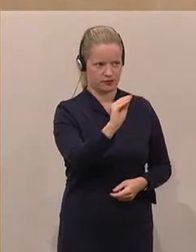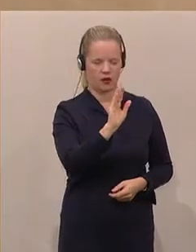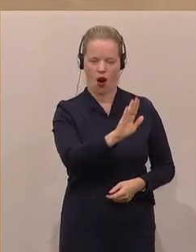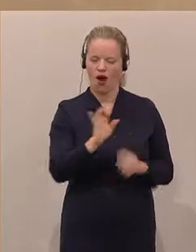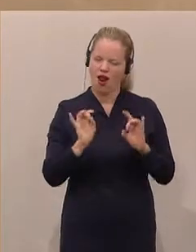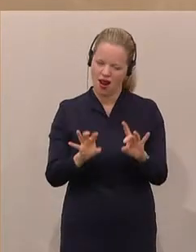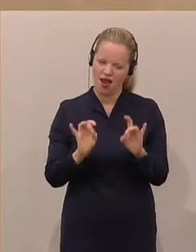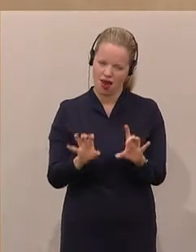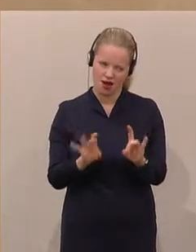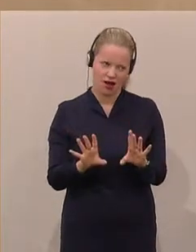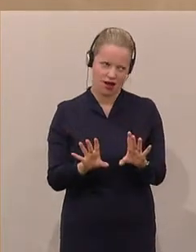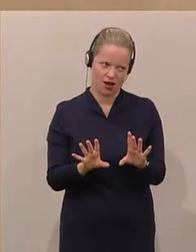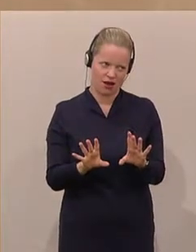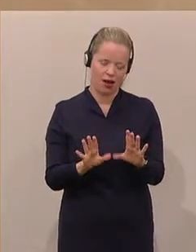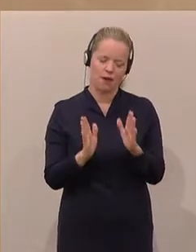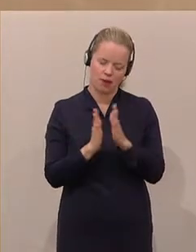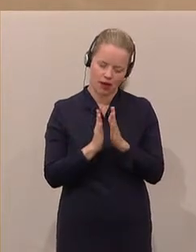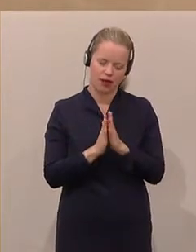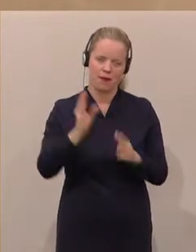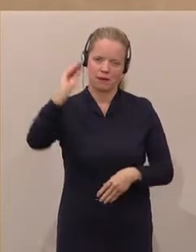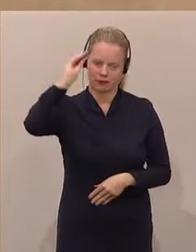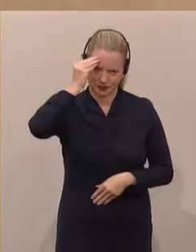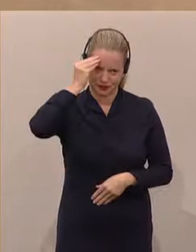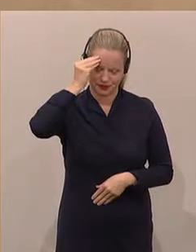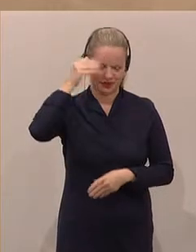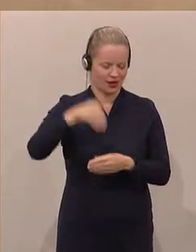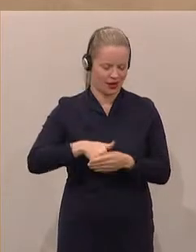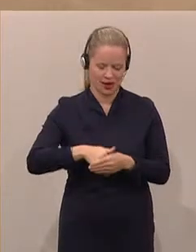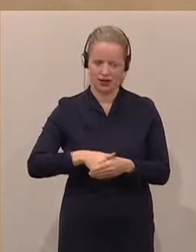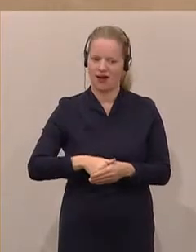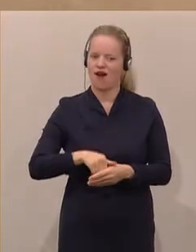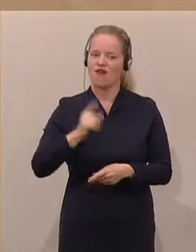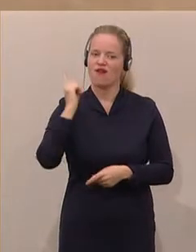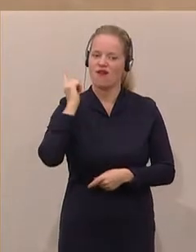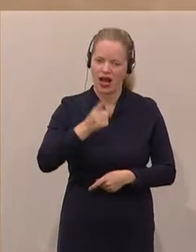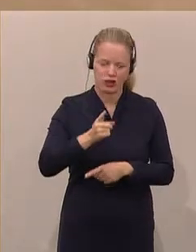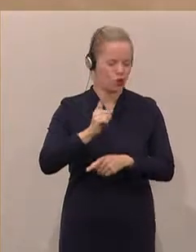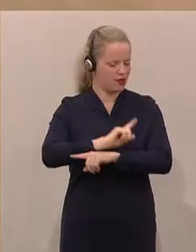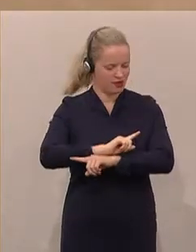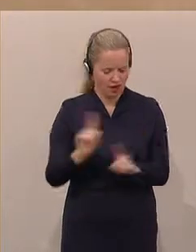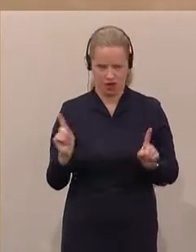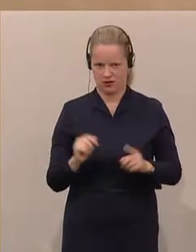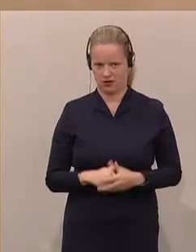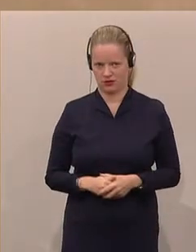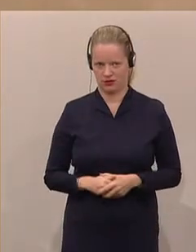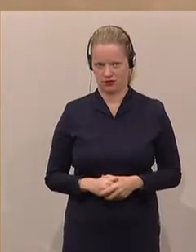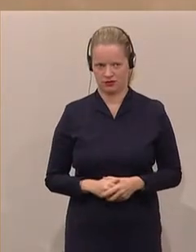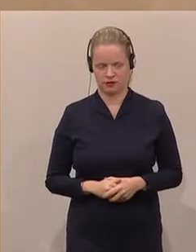Lehrtätigkeit. Nehmen Sie das bitte mit, es handelt sich hier nicht um eine Weisung bei diesem E-Mail. Des